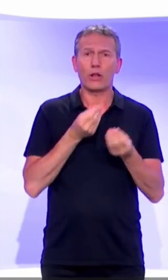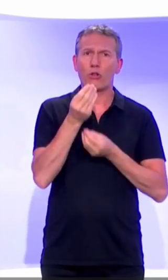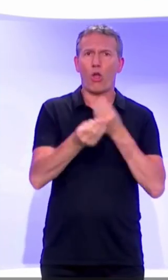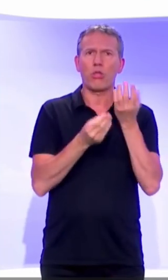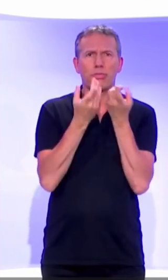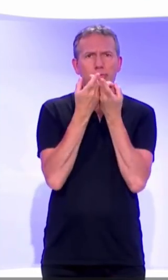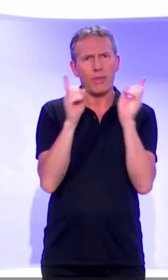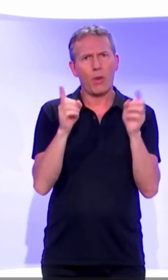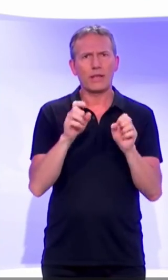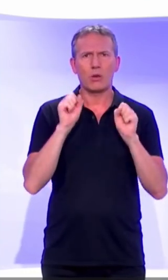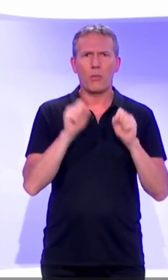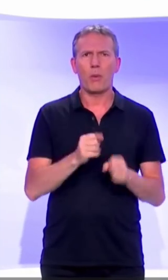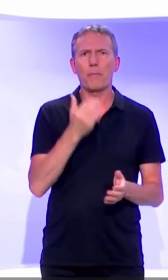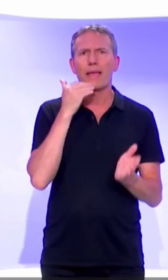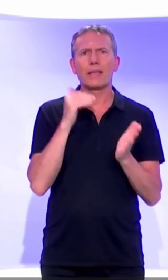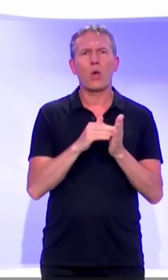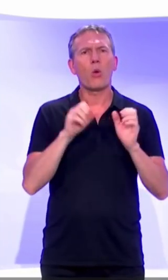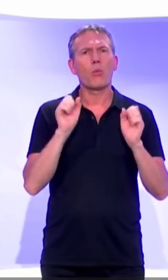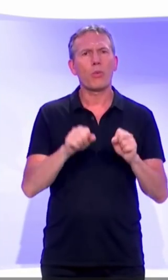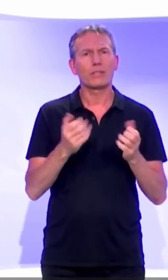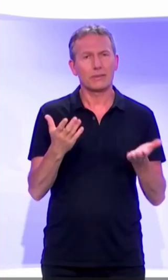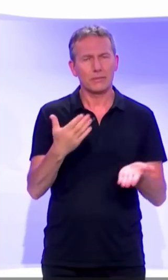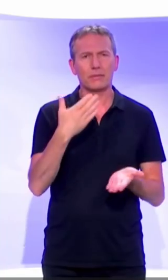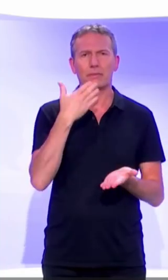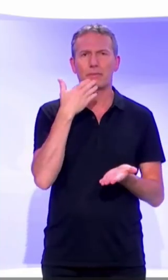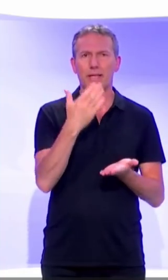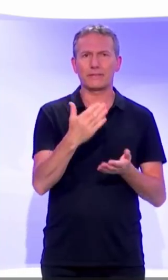démocratique de s'exprimer de la meilleure façon. Je vous remercie. Merci.